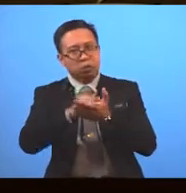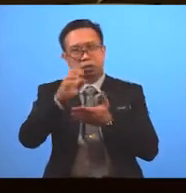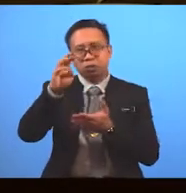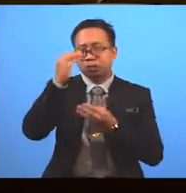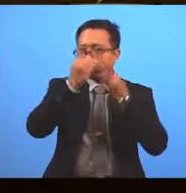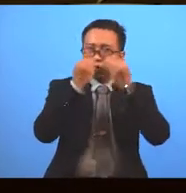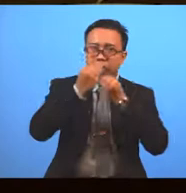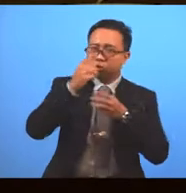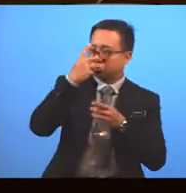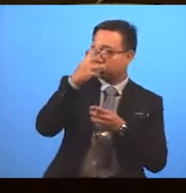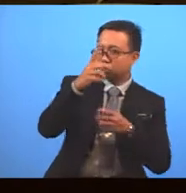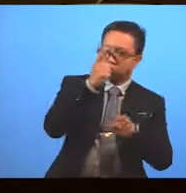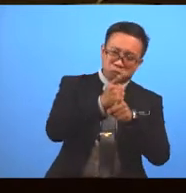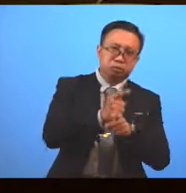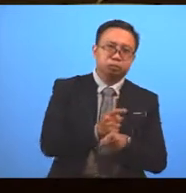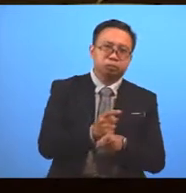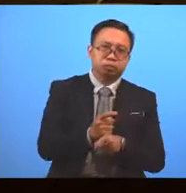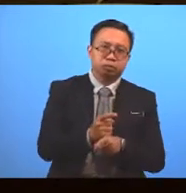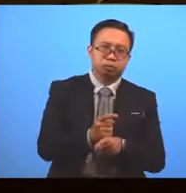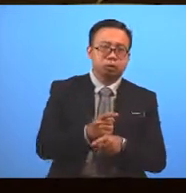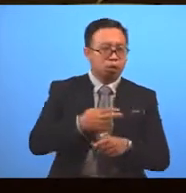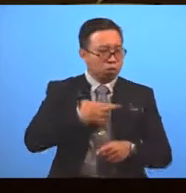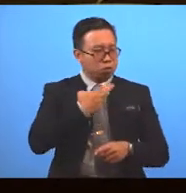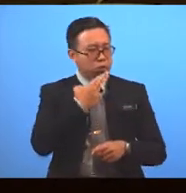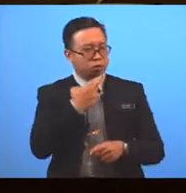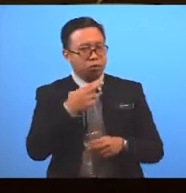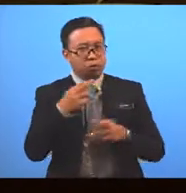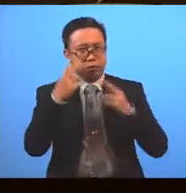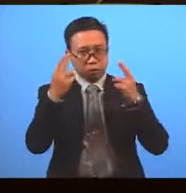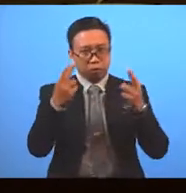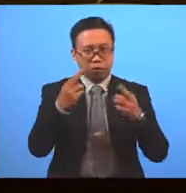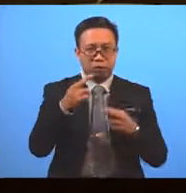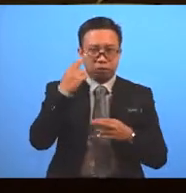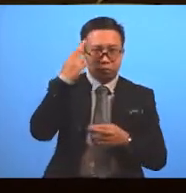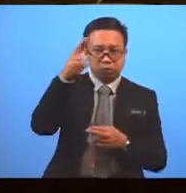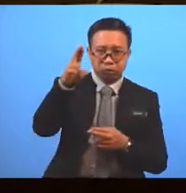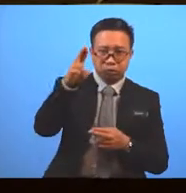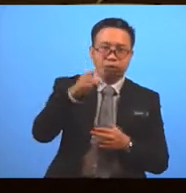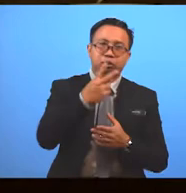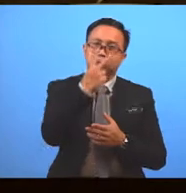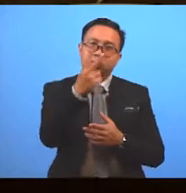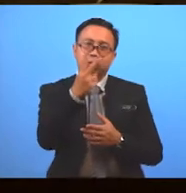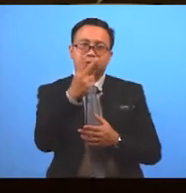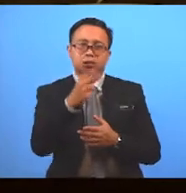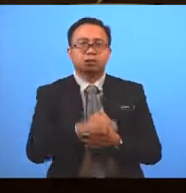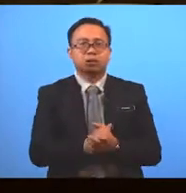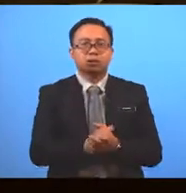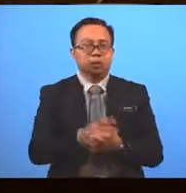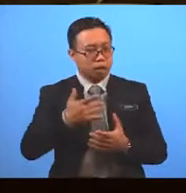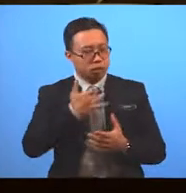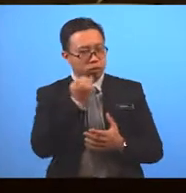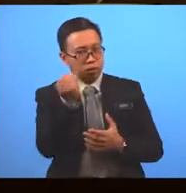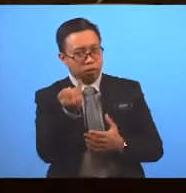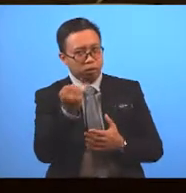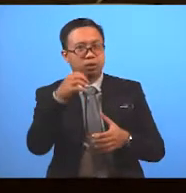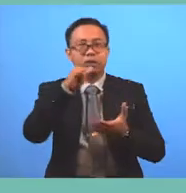Were spot on I can't say they look real Because, well I've never seen a real zombie before But I really